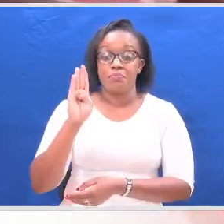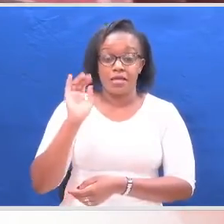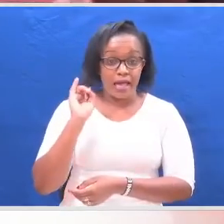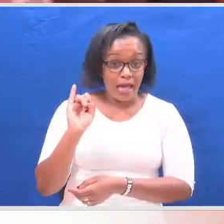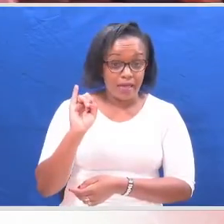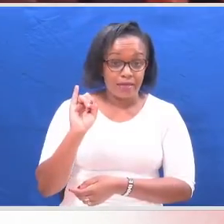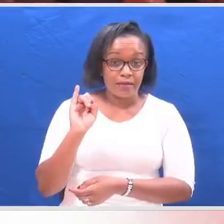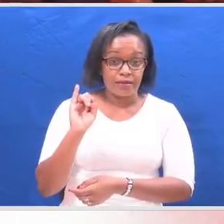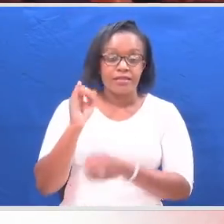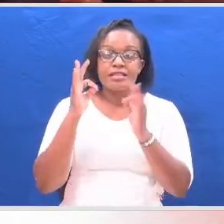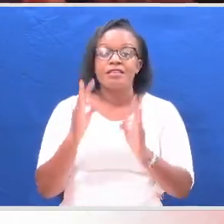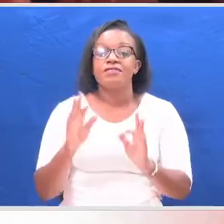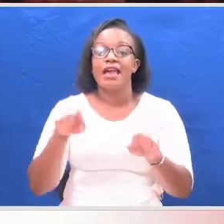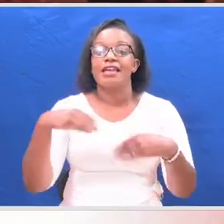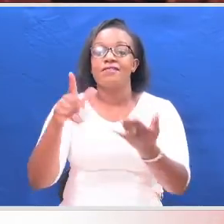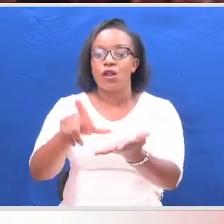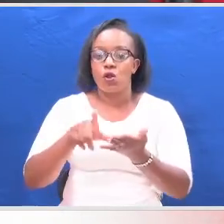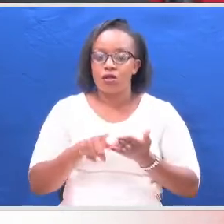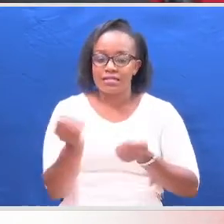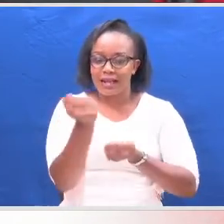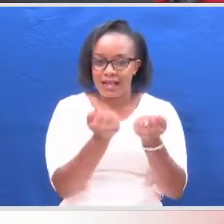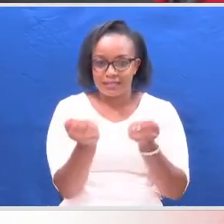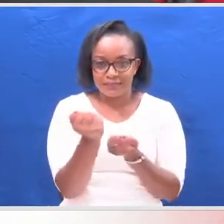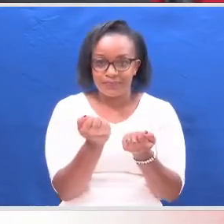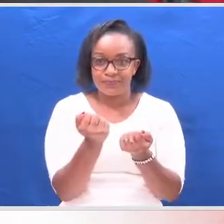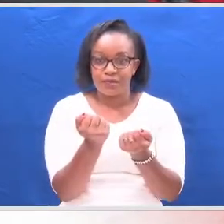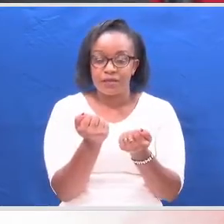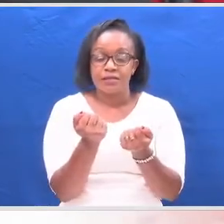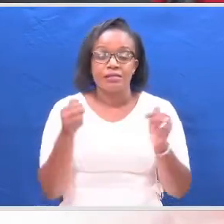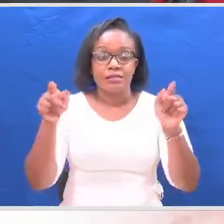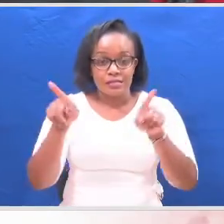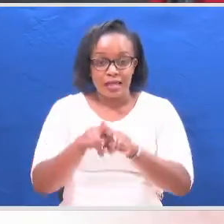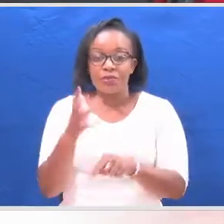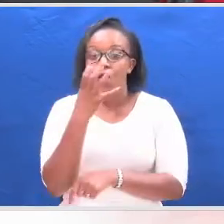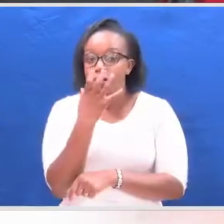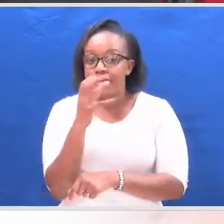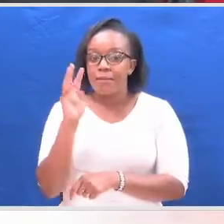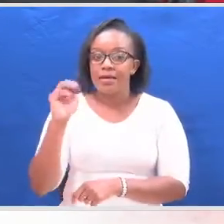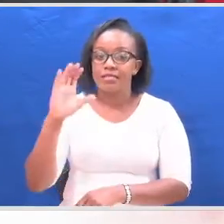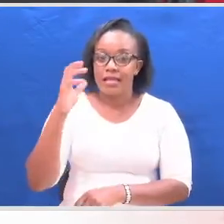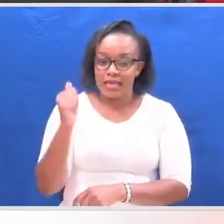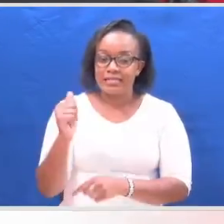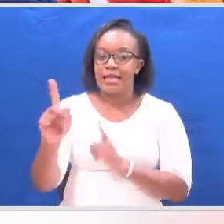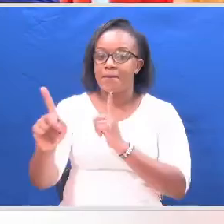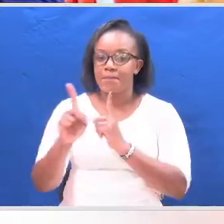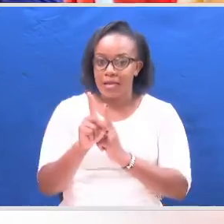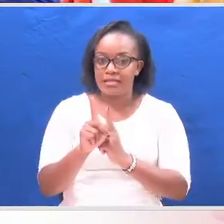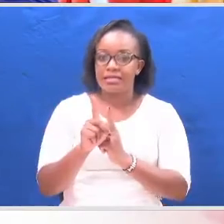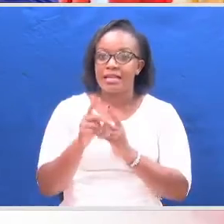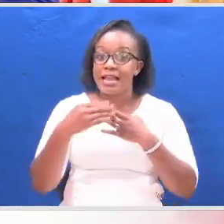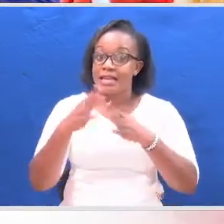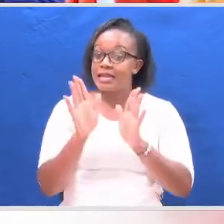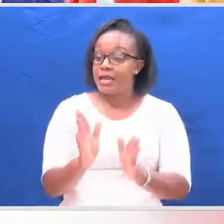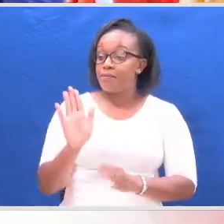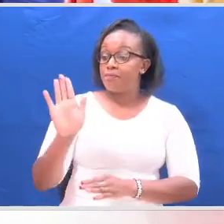watapewa mikopo ya magari. Wawakilishwadi wa ODM wali kutana na kinara wa ODM Raila